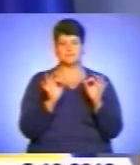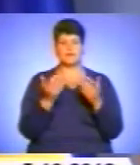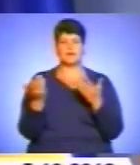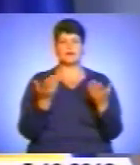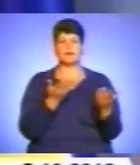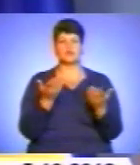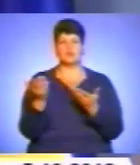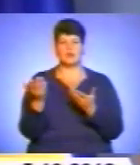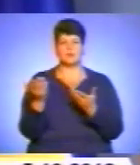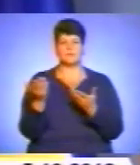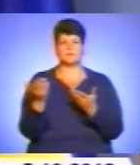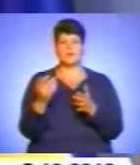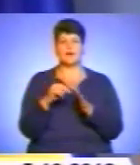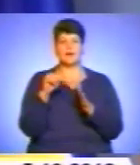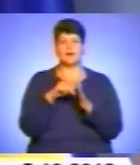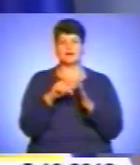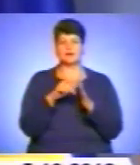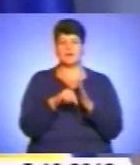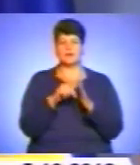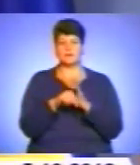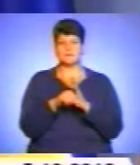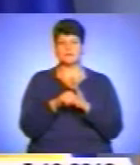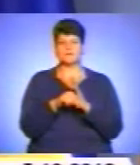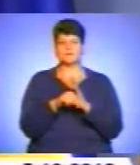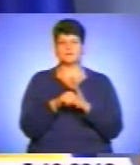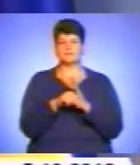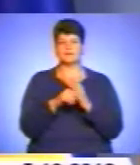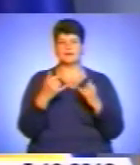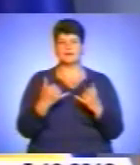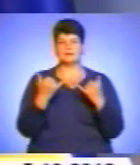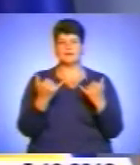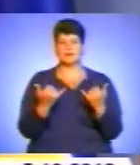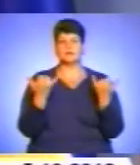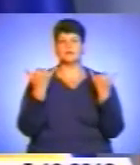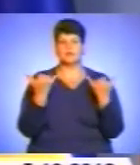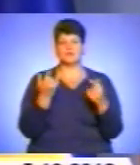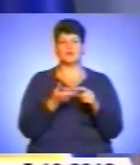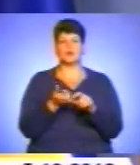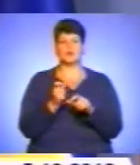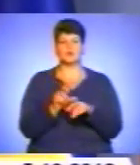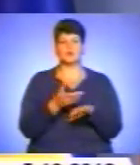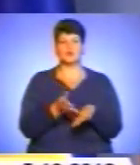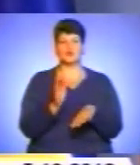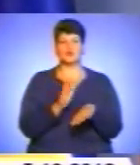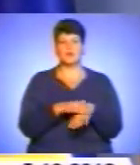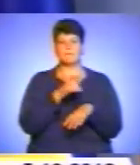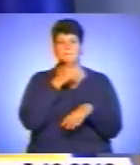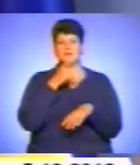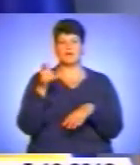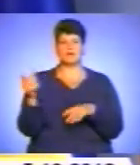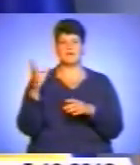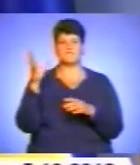характерні для нинішнього, дуже важкого періоду часу